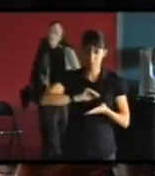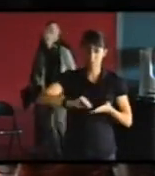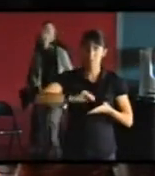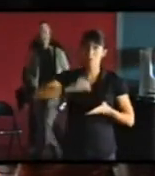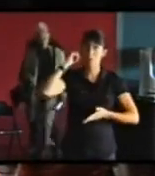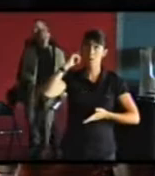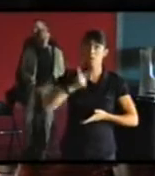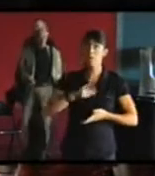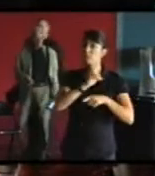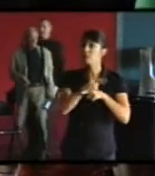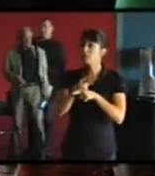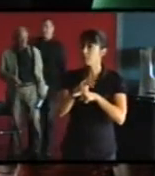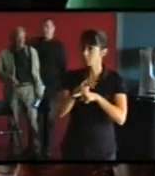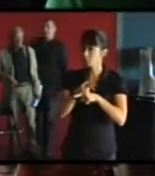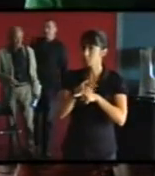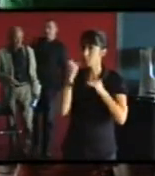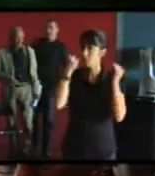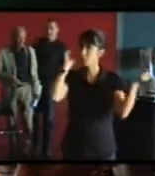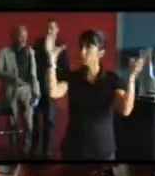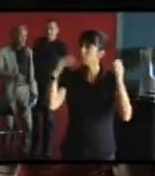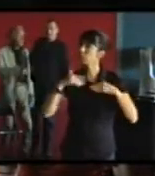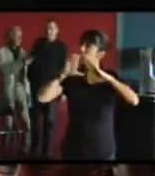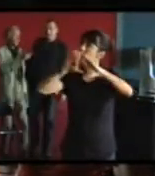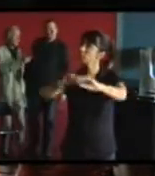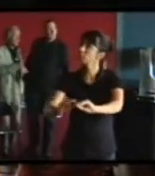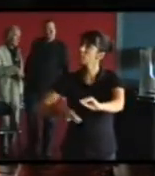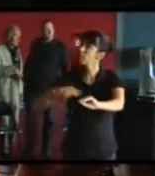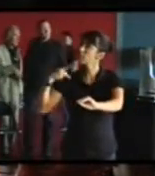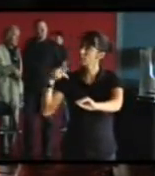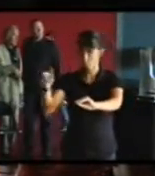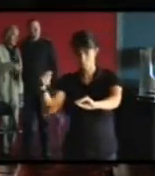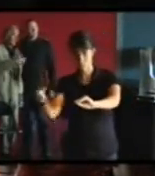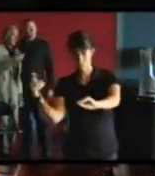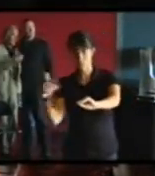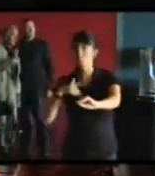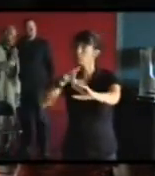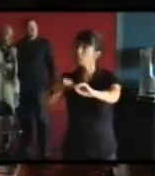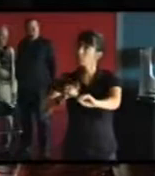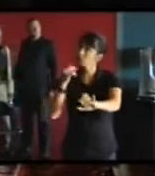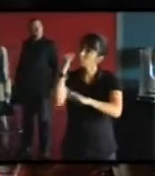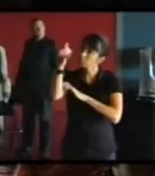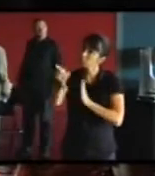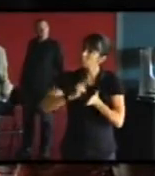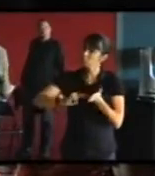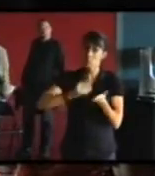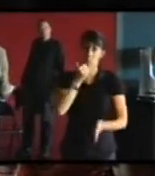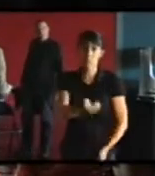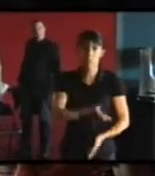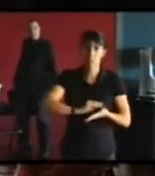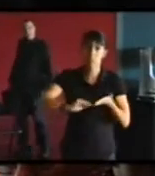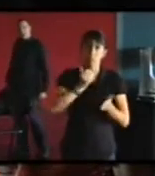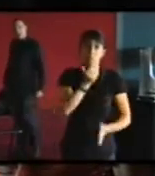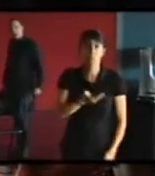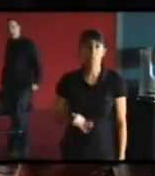certains appartements modernes et qui coûtent vraiment très cher donc ça je suis très étonnée est-il